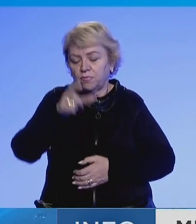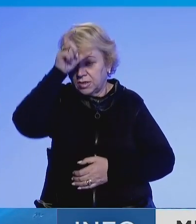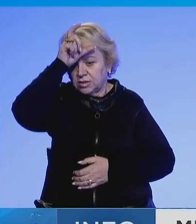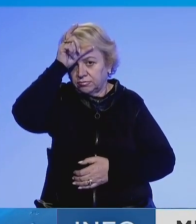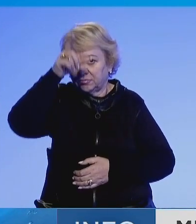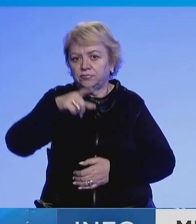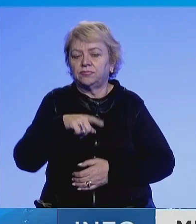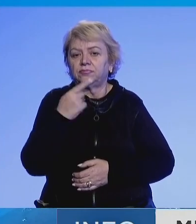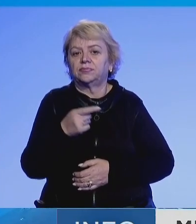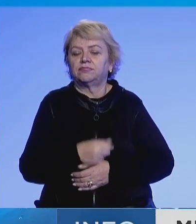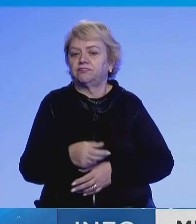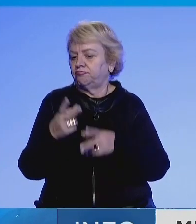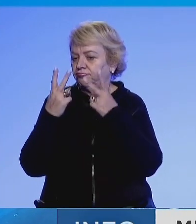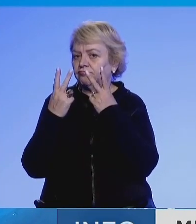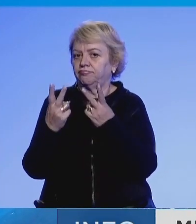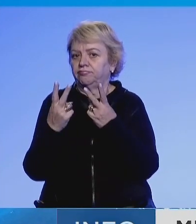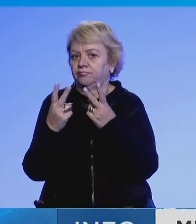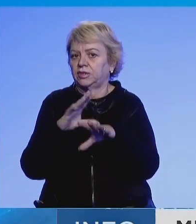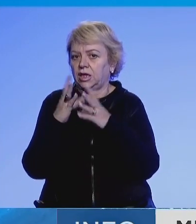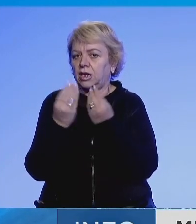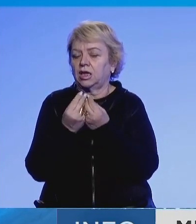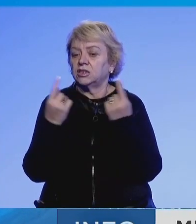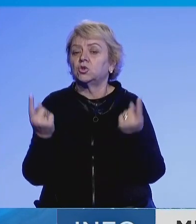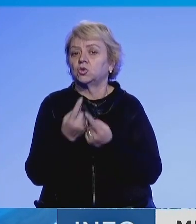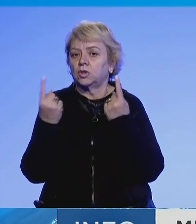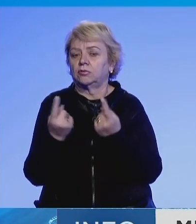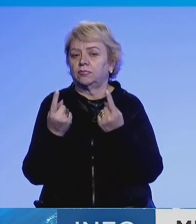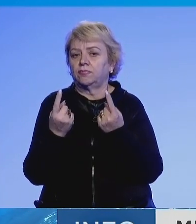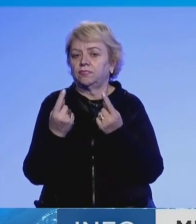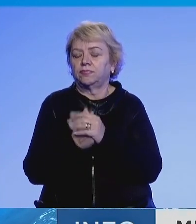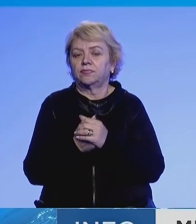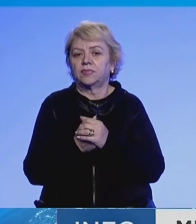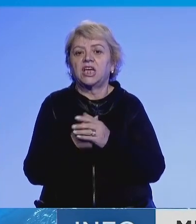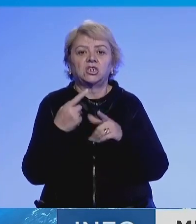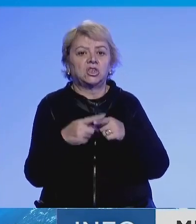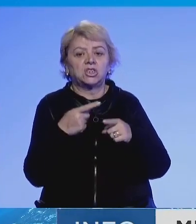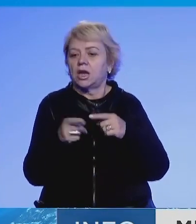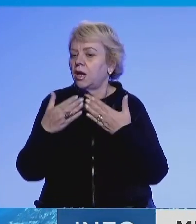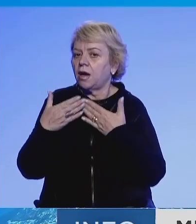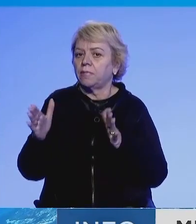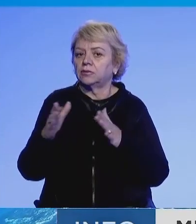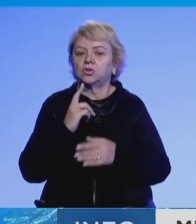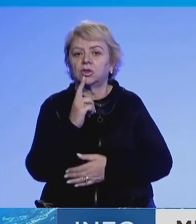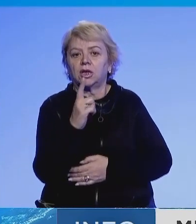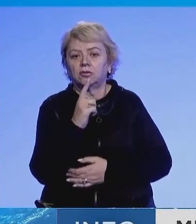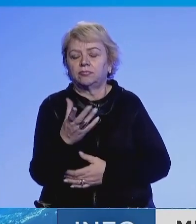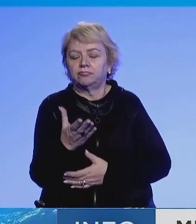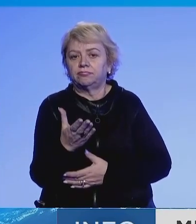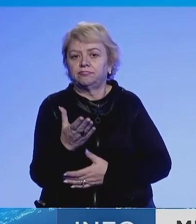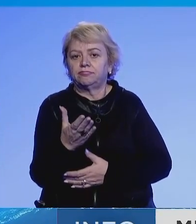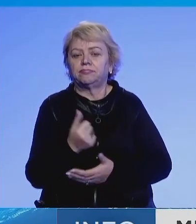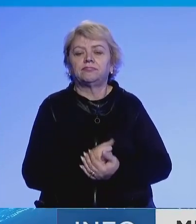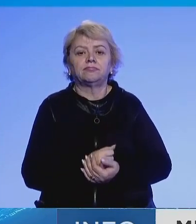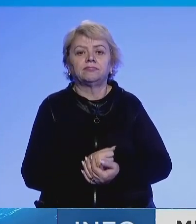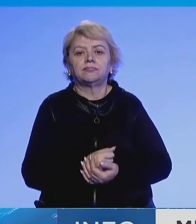ishte një bisedirën dësishme për të gjitha nxaret aktuale dhe për të gjitha qështje të hapura në dialogun me